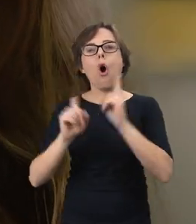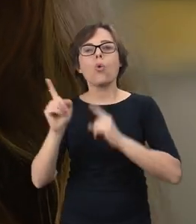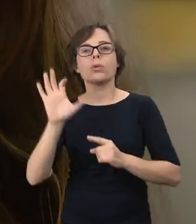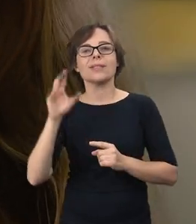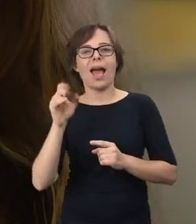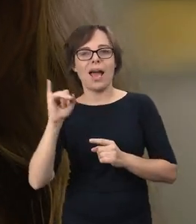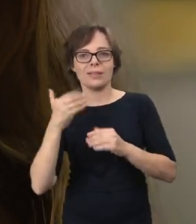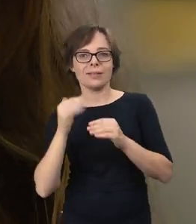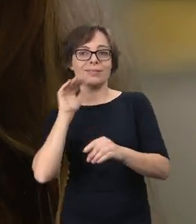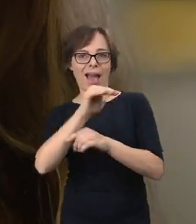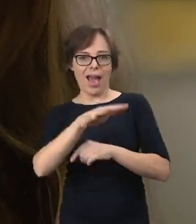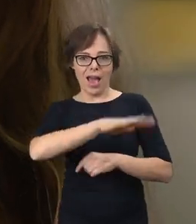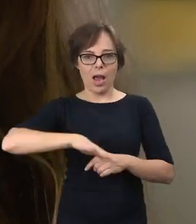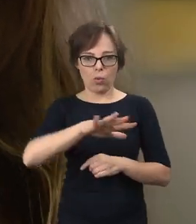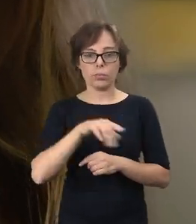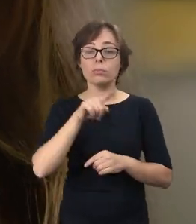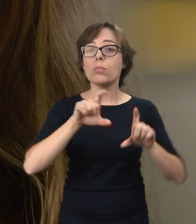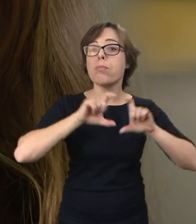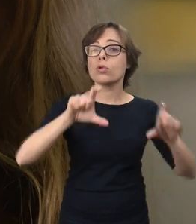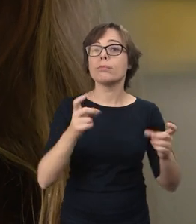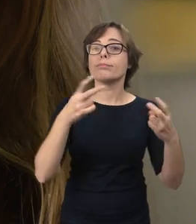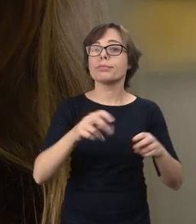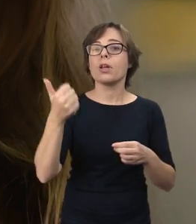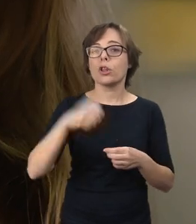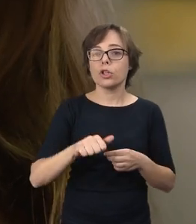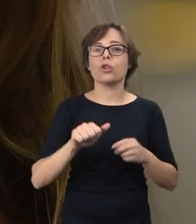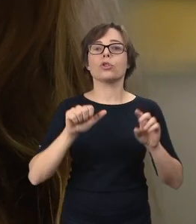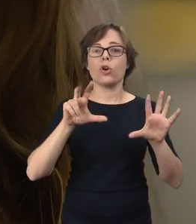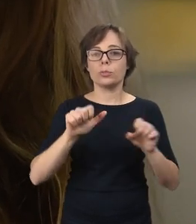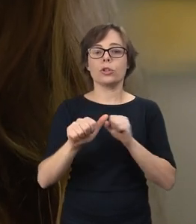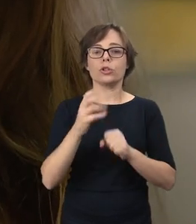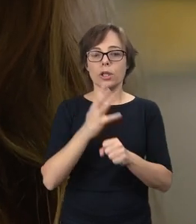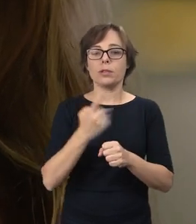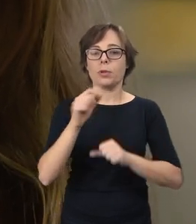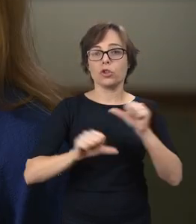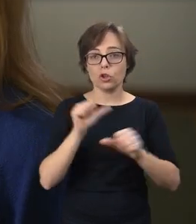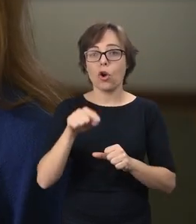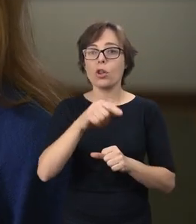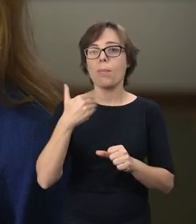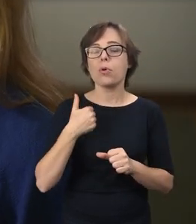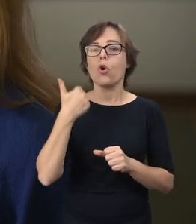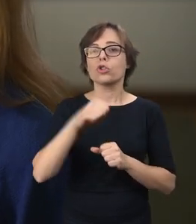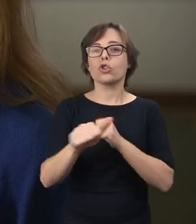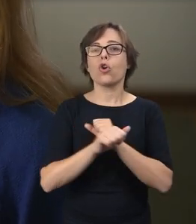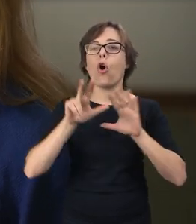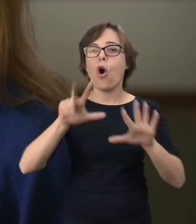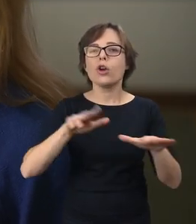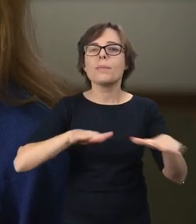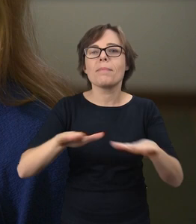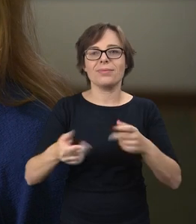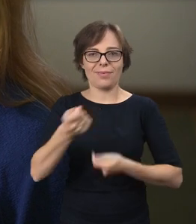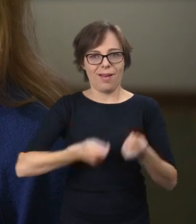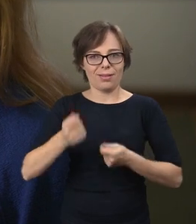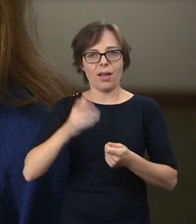1841 roku i ulokowano w nim aż 168 miejsc handlowych